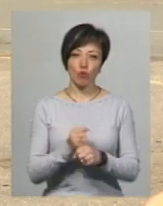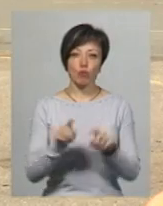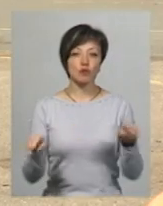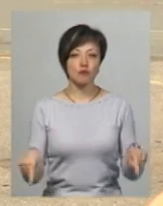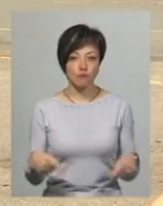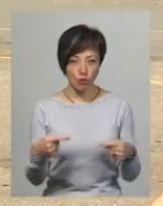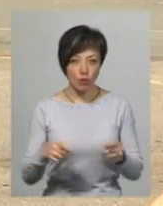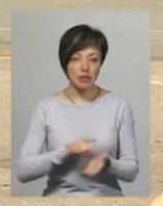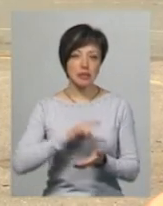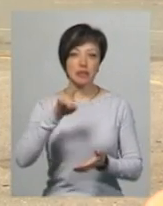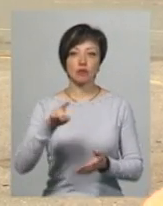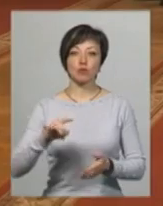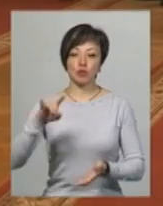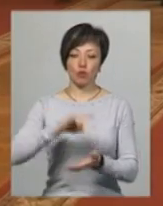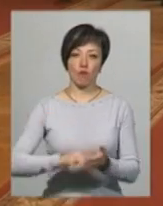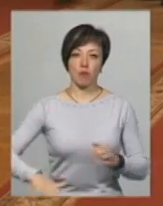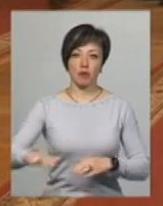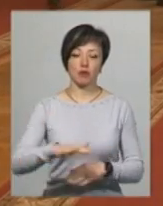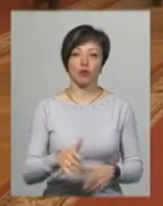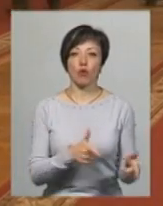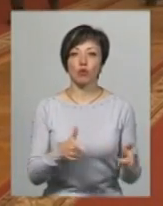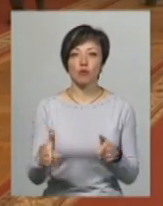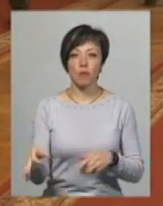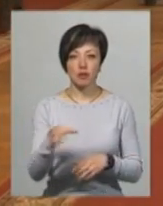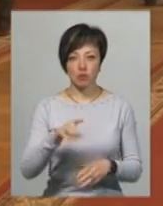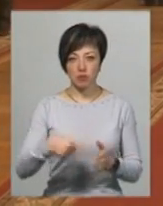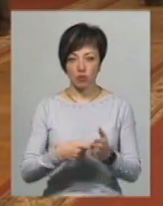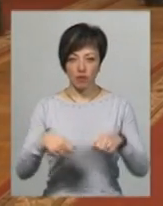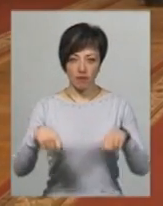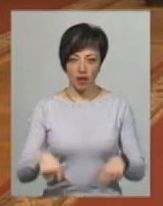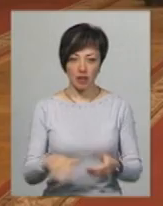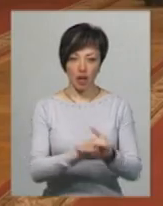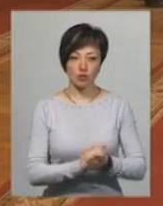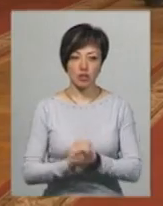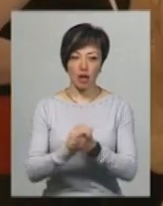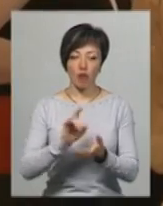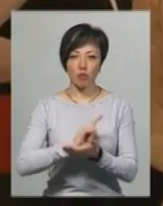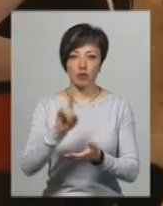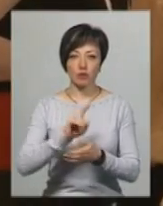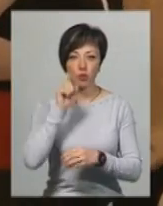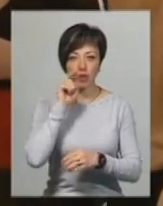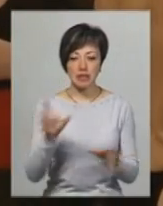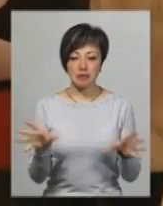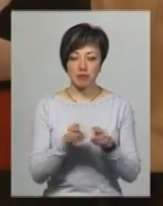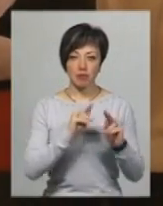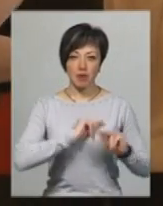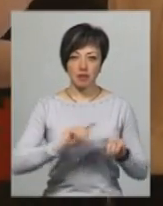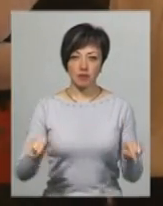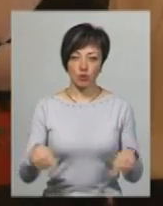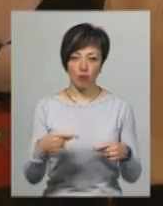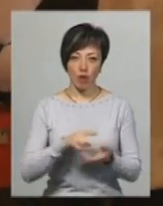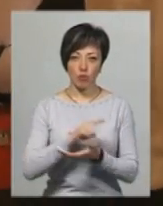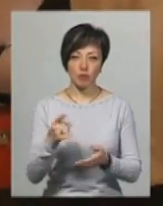створенню злітно-посадкового майданчика. Готовність обласної міської влади та Асоціації аеропортів України до спільної співпраці з відновлення